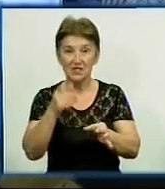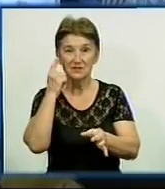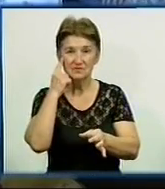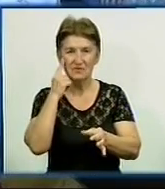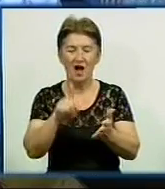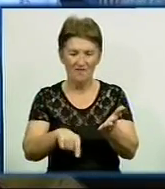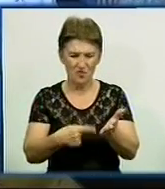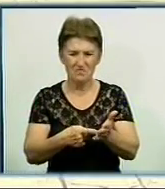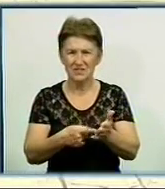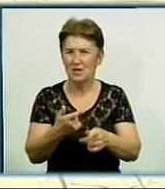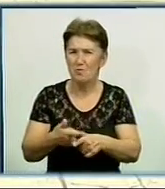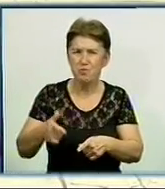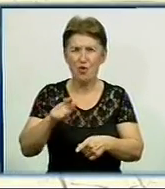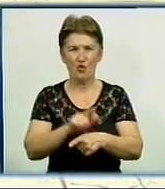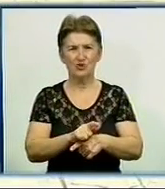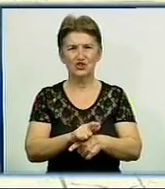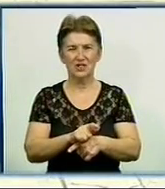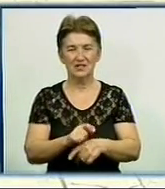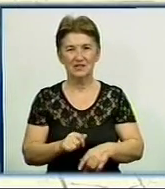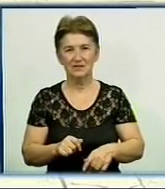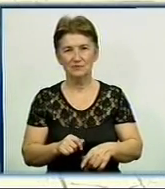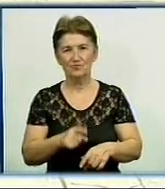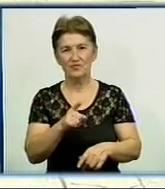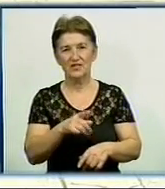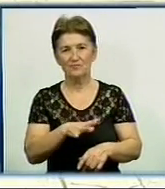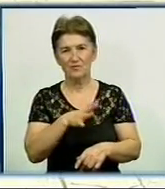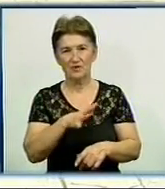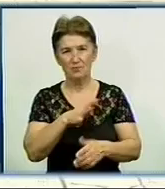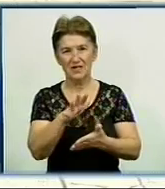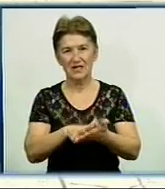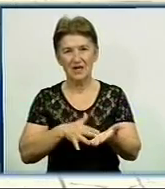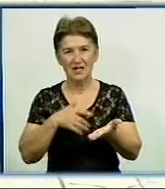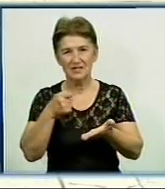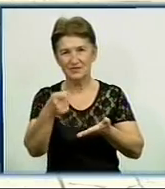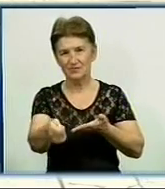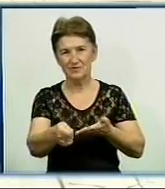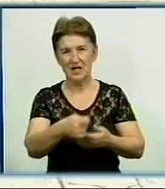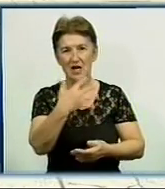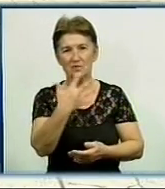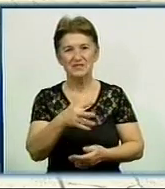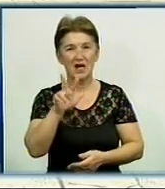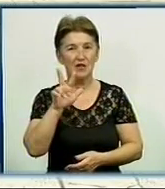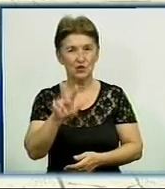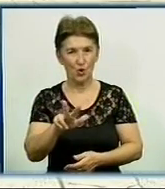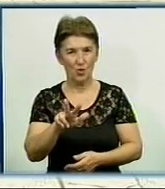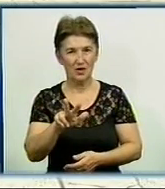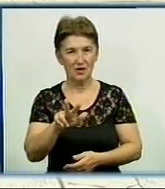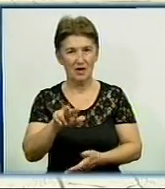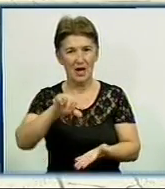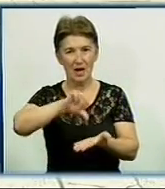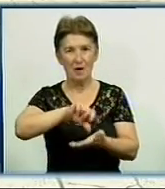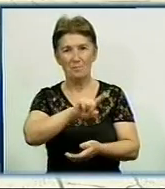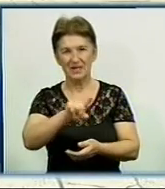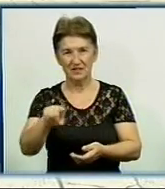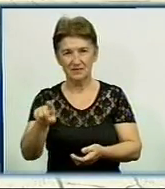набагато більше. Було подано з заяв 53 претендентів, але, як кажуть, були